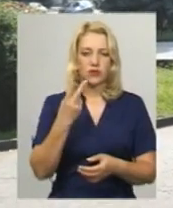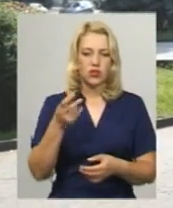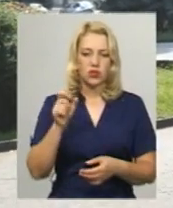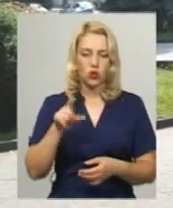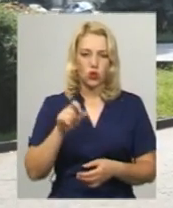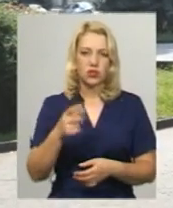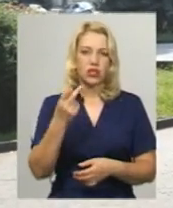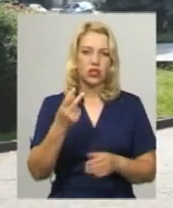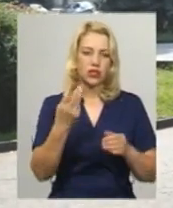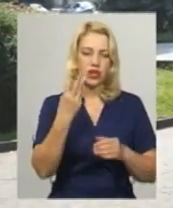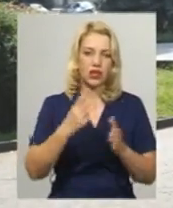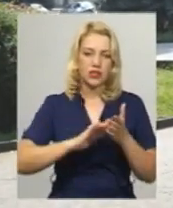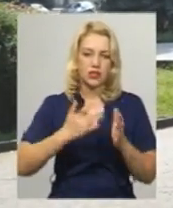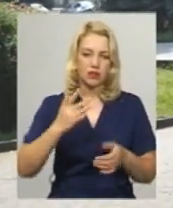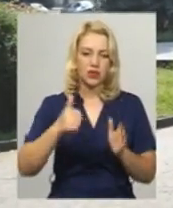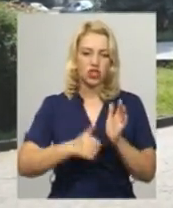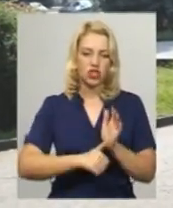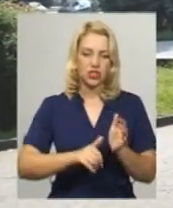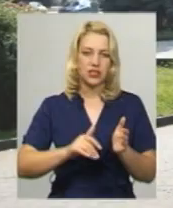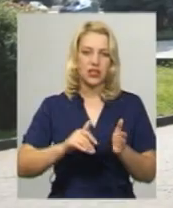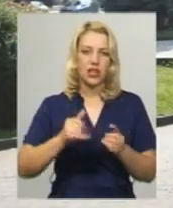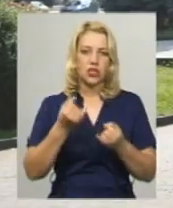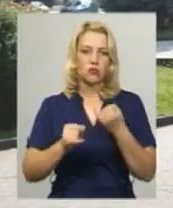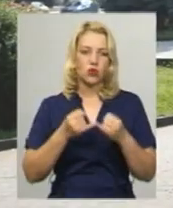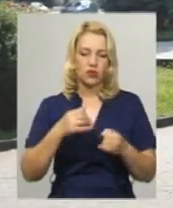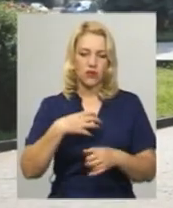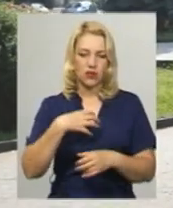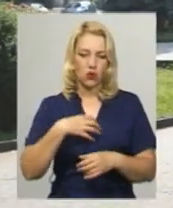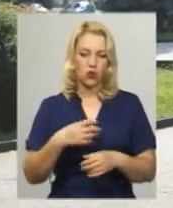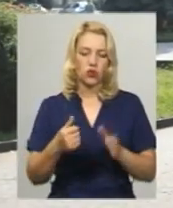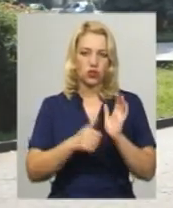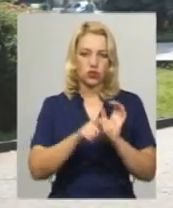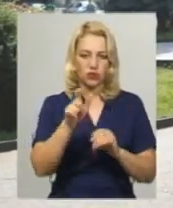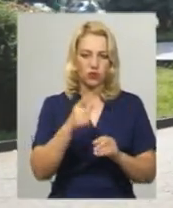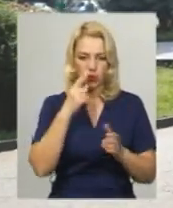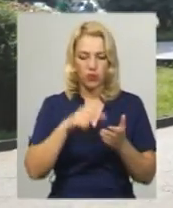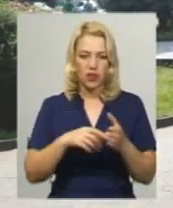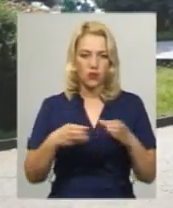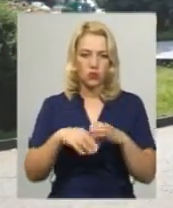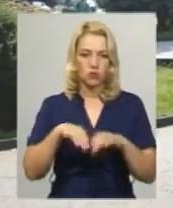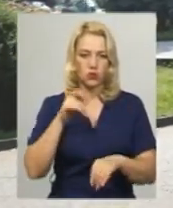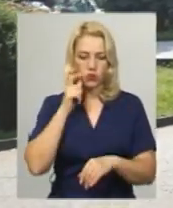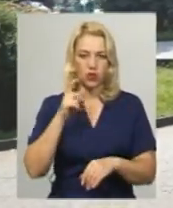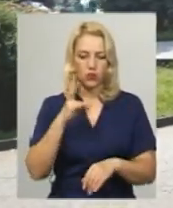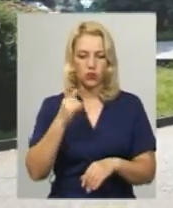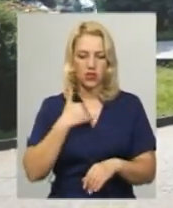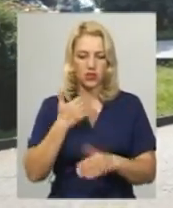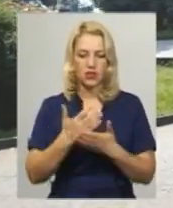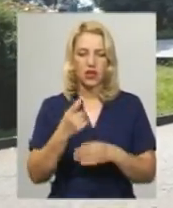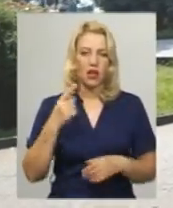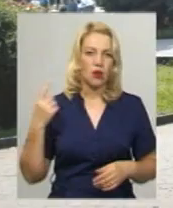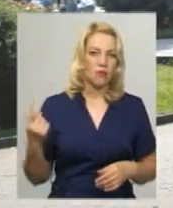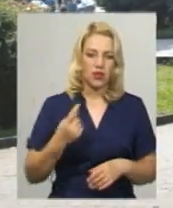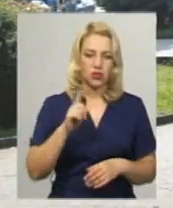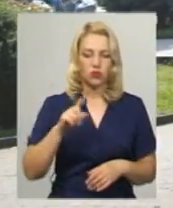шість бронзових наговорот. Шість чоловік попало в збірну України. Але ж в нас ще є перші номери, які